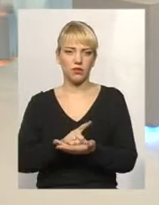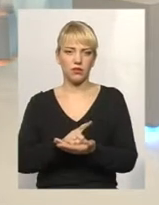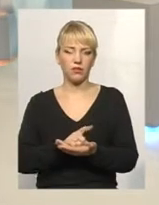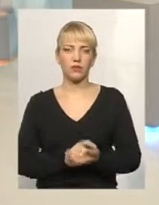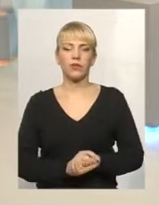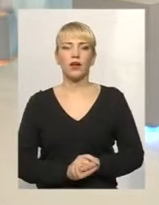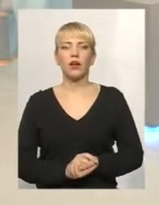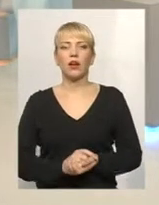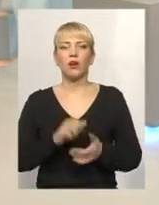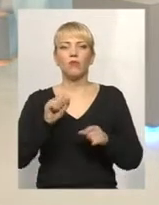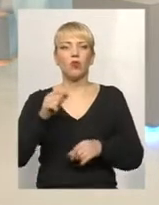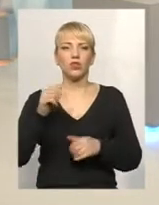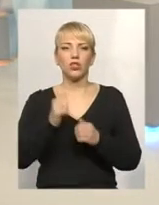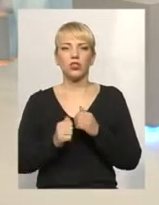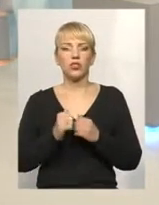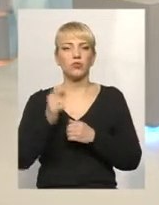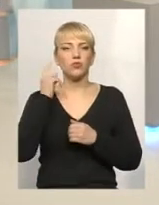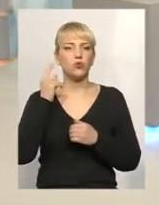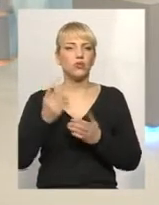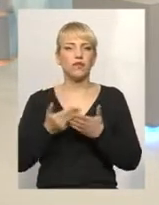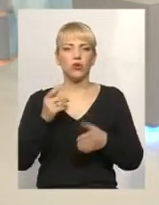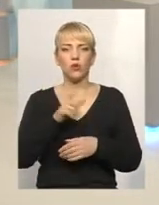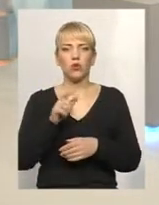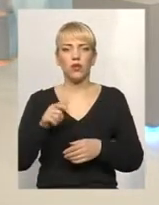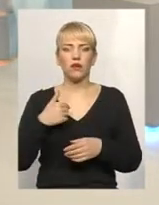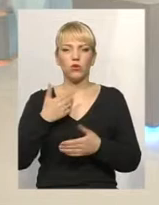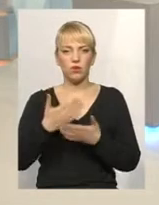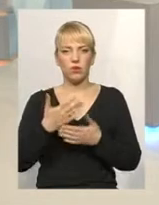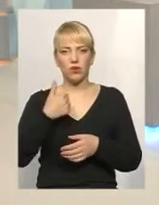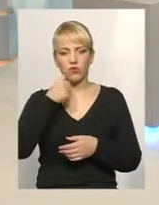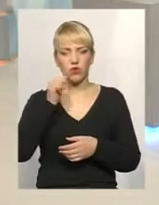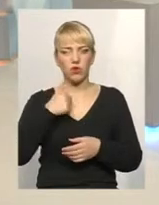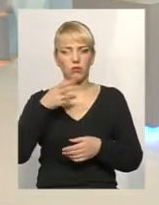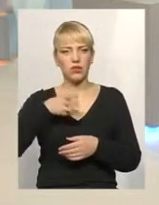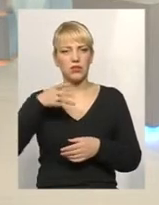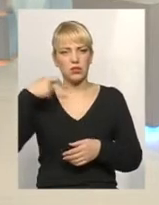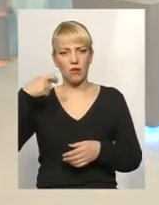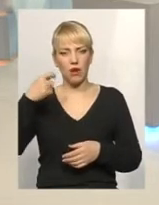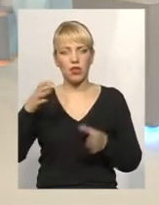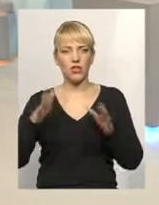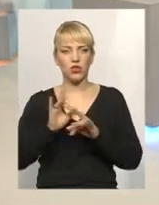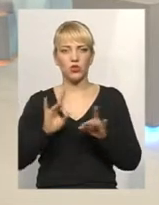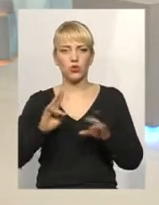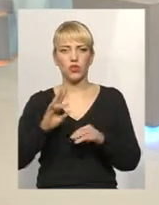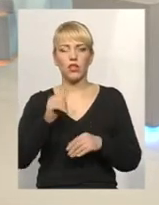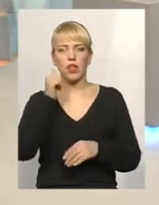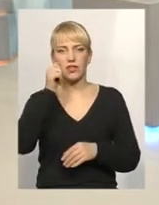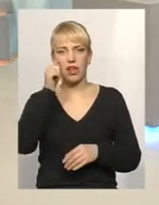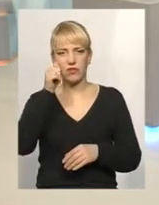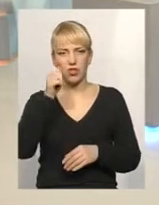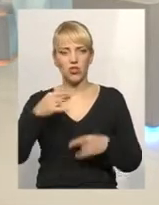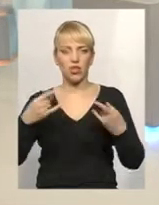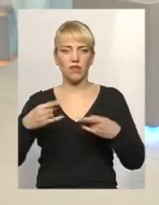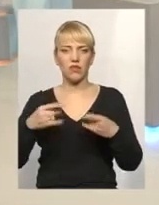Можна дуже часто почути від людей, власне, буквально вчора ми знімали сюжет на завтрашній ефір,